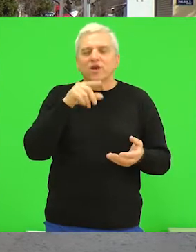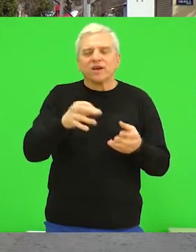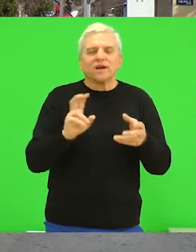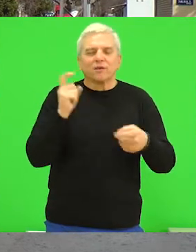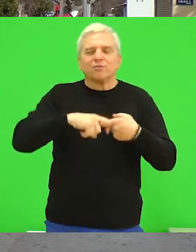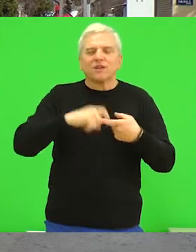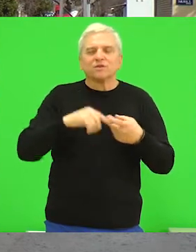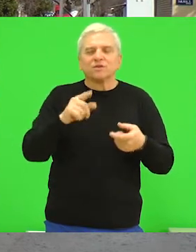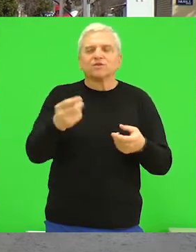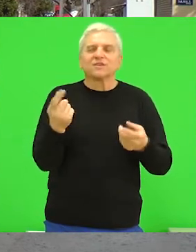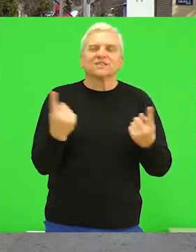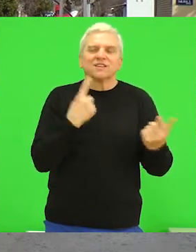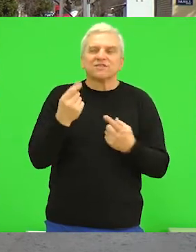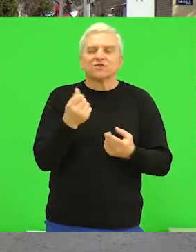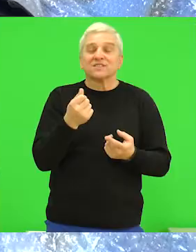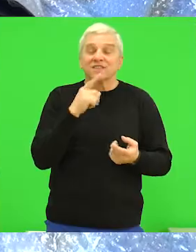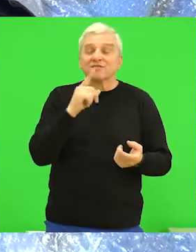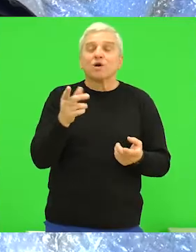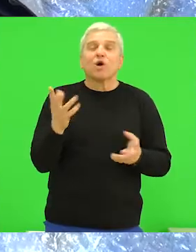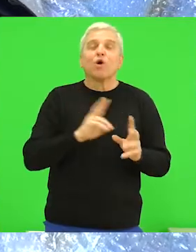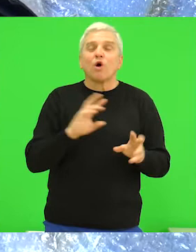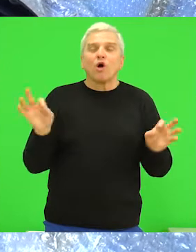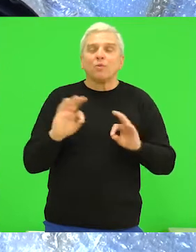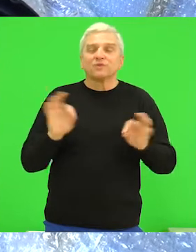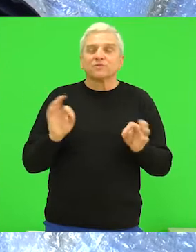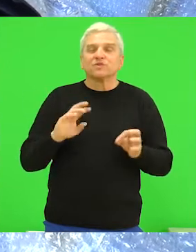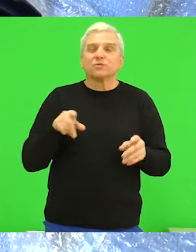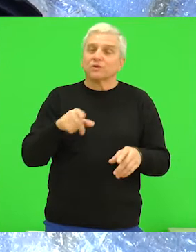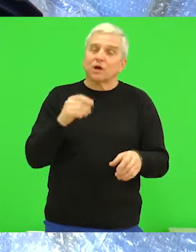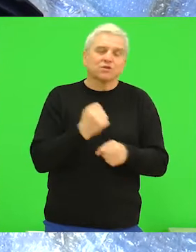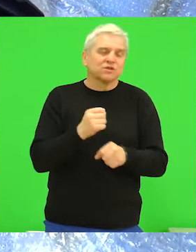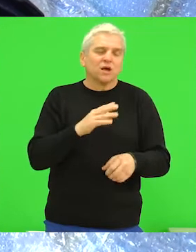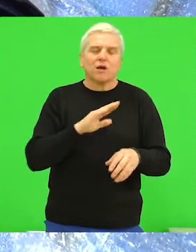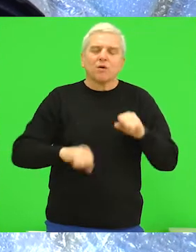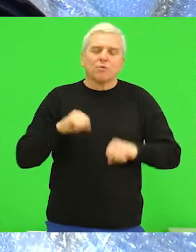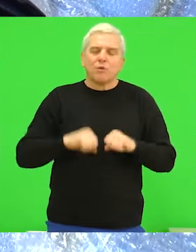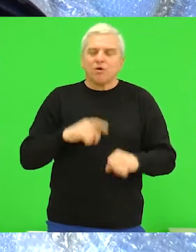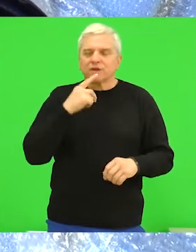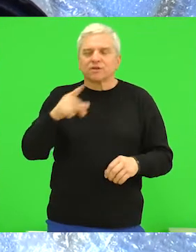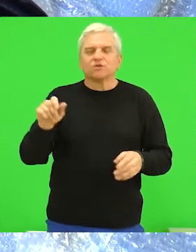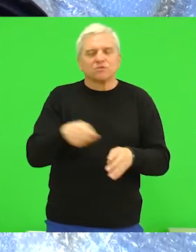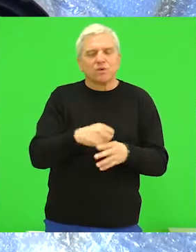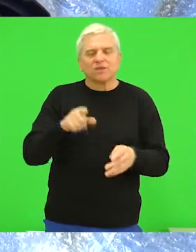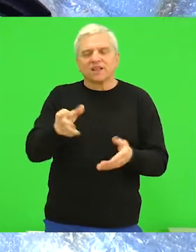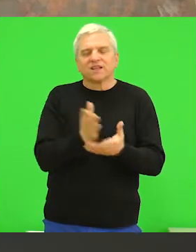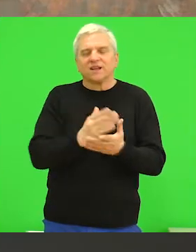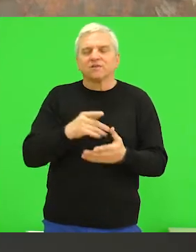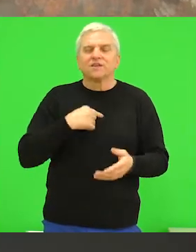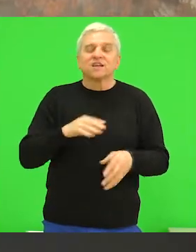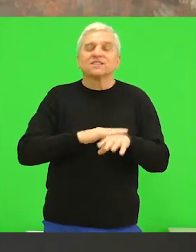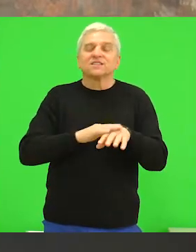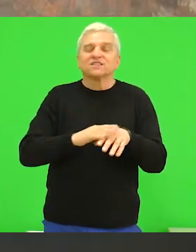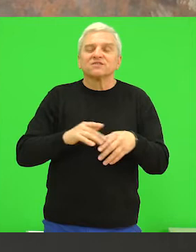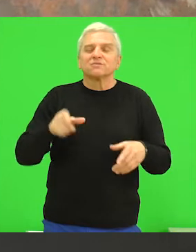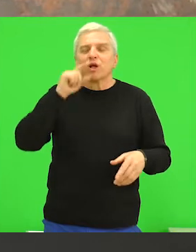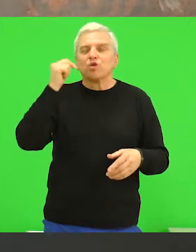ali sestava koje nabavljamo, tako i se i ponašamo i tako ćemo i sanirati deo po deo. Izvinjavam